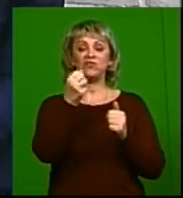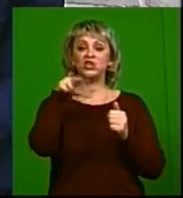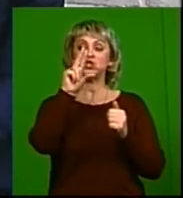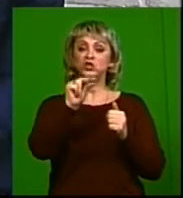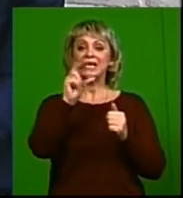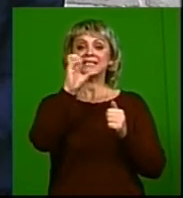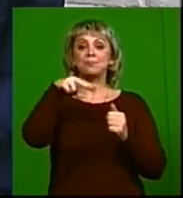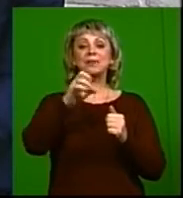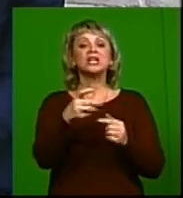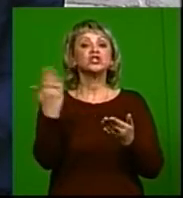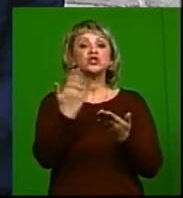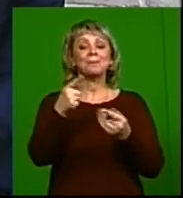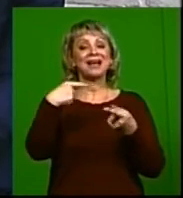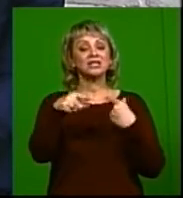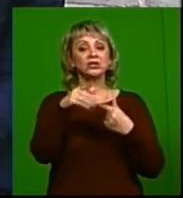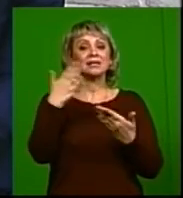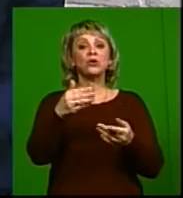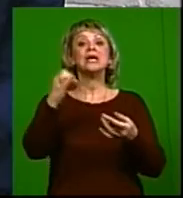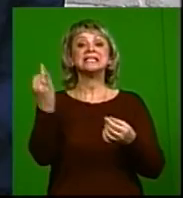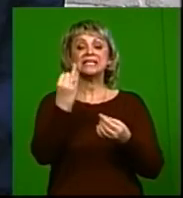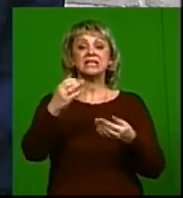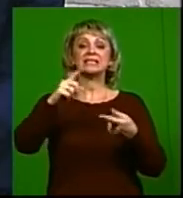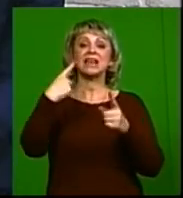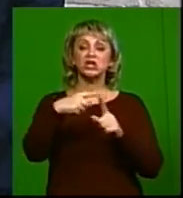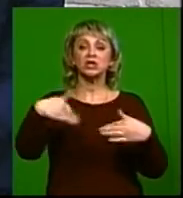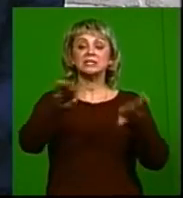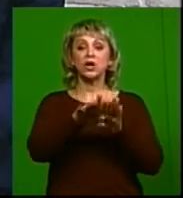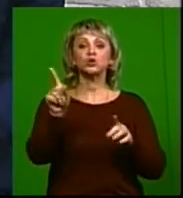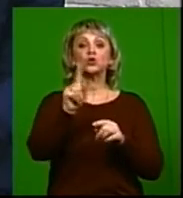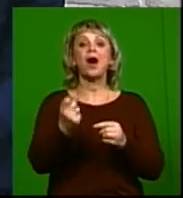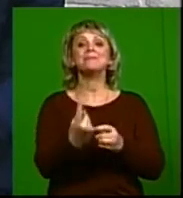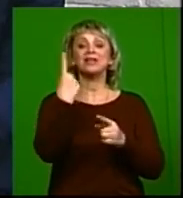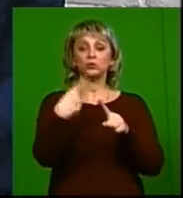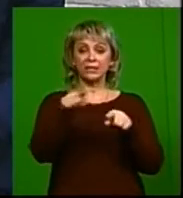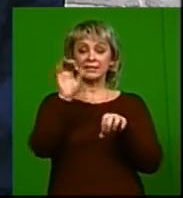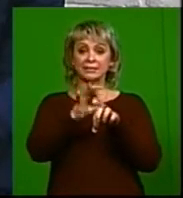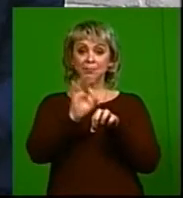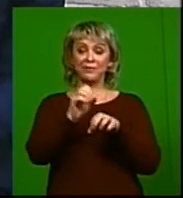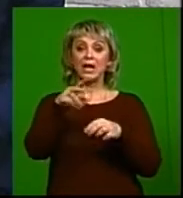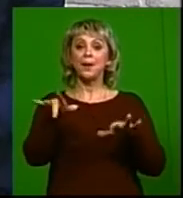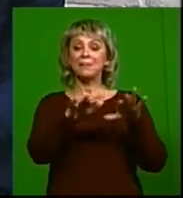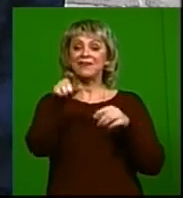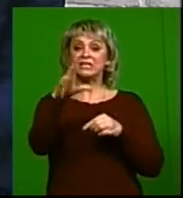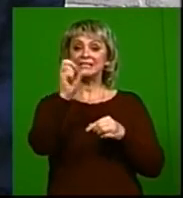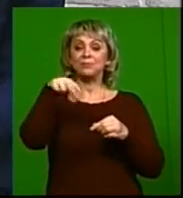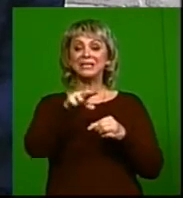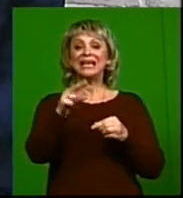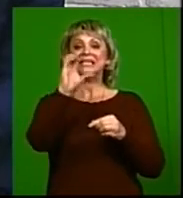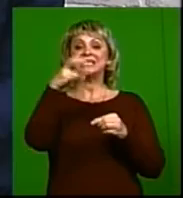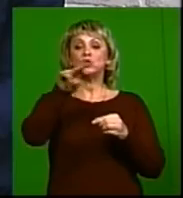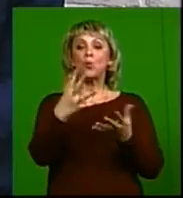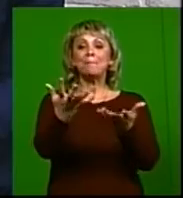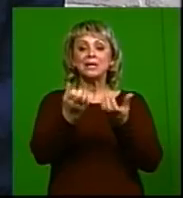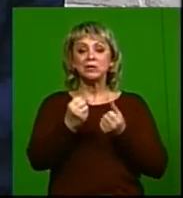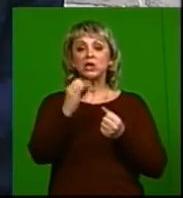Чем отличается? исторически сложилось так, что когда обнаружили вот это заболевание, видели проявление СПИДа – синдром приобретённого